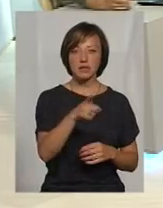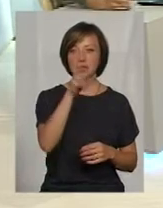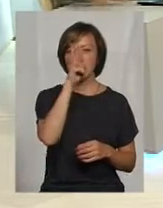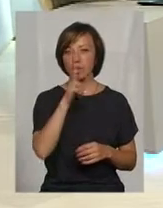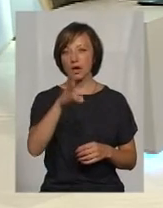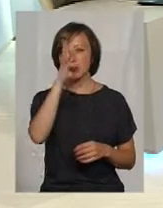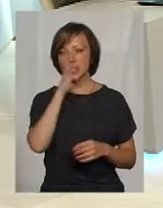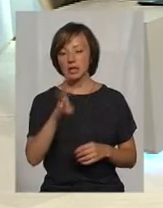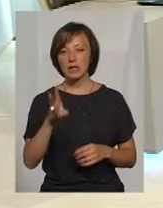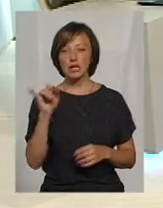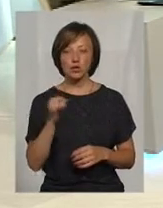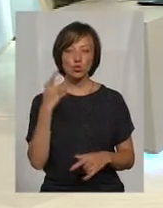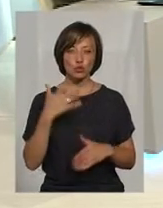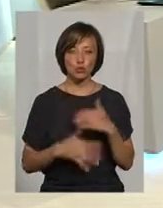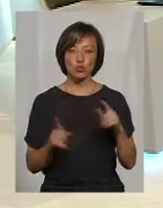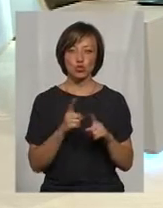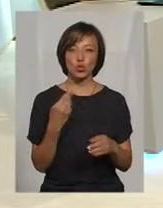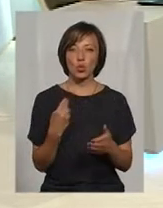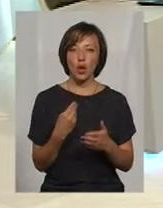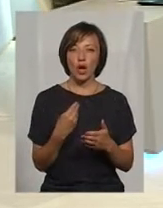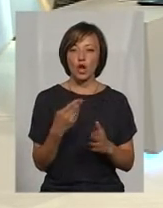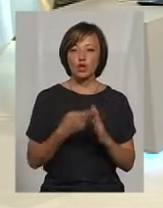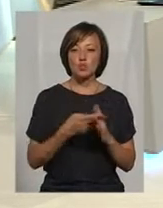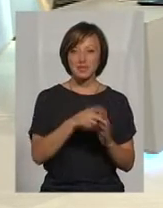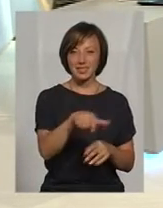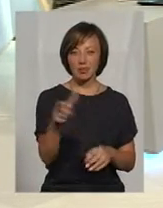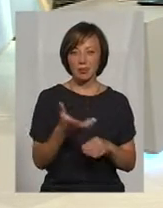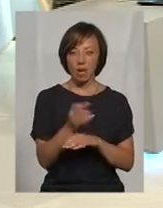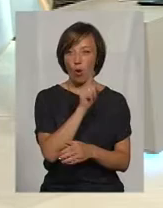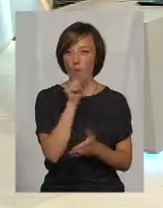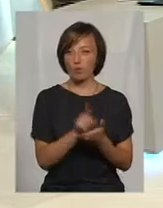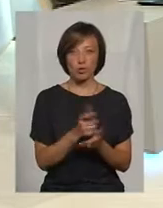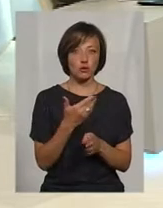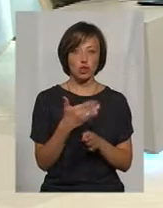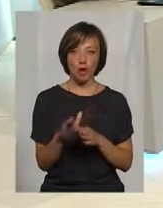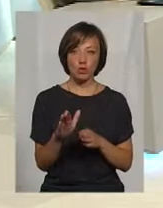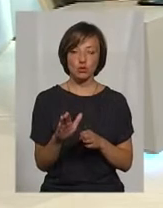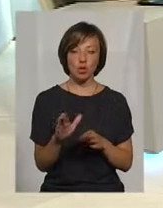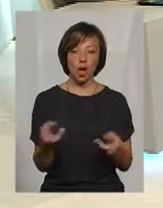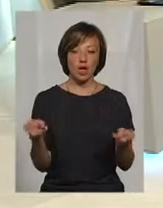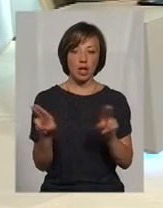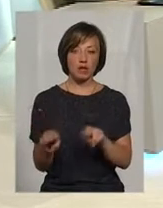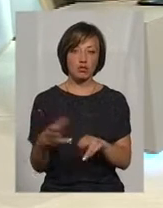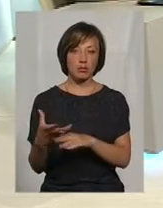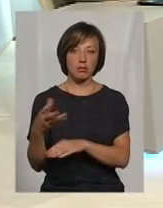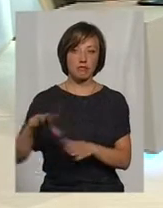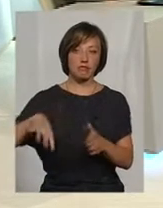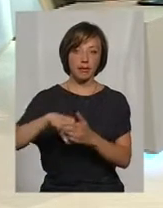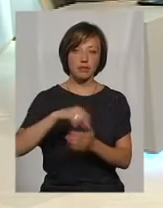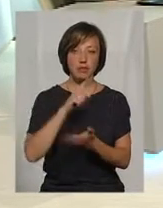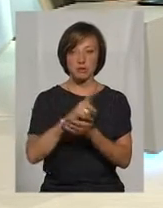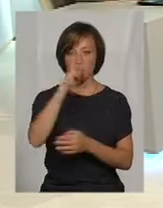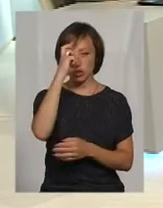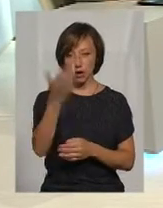за два, за три. І зрозуміло, що субсидіанти платять свою обов'язкову частку, решту за них мала би